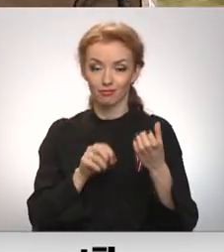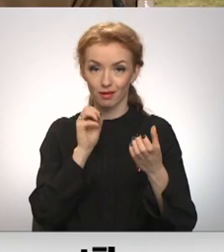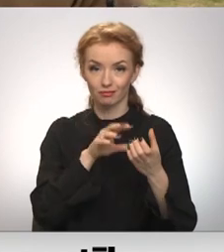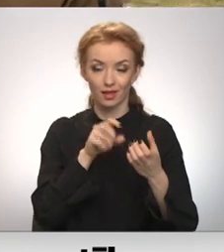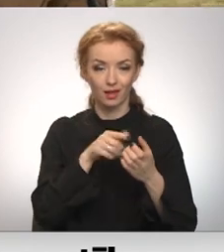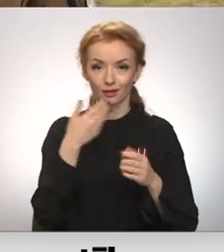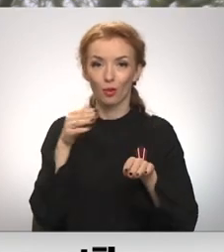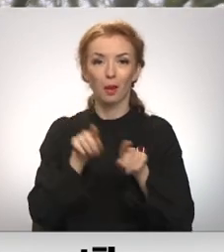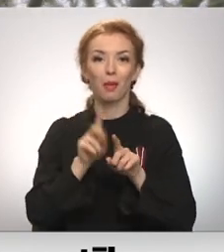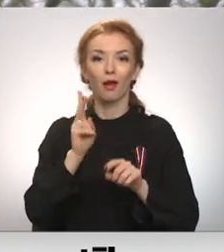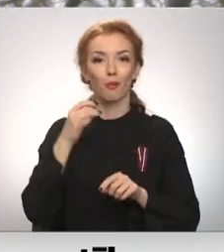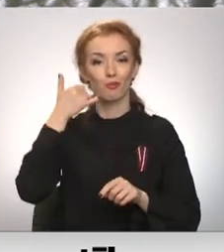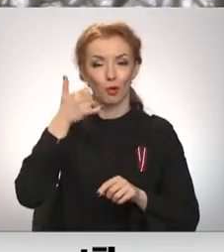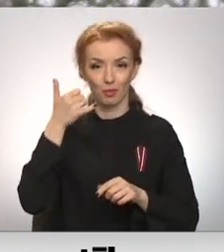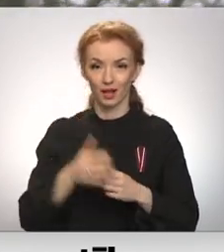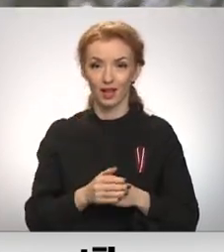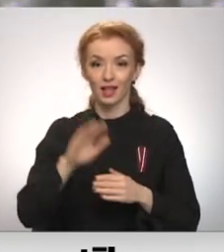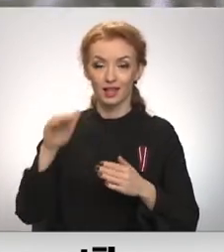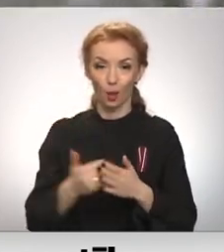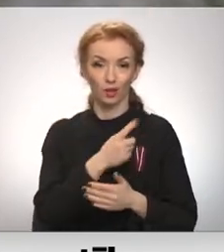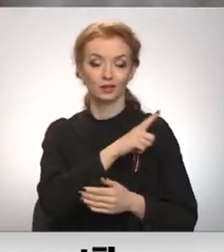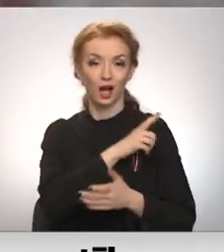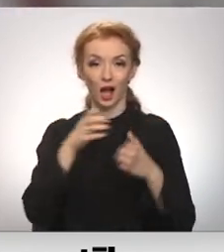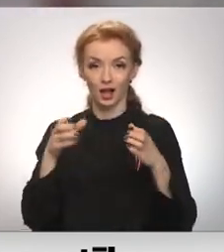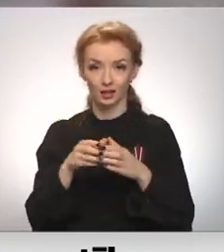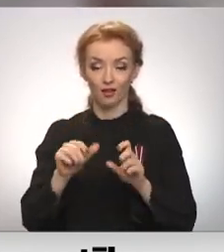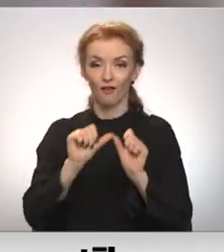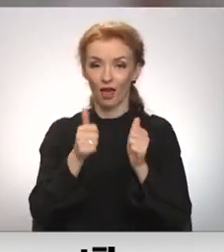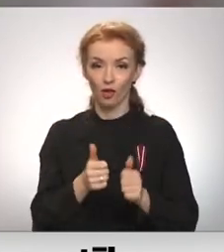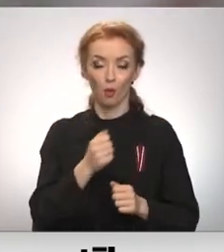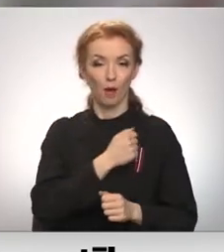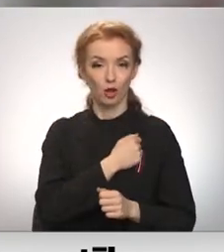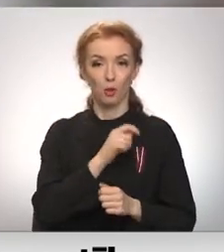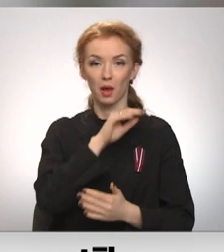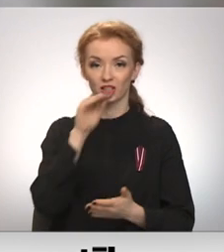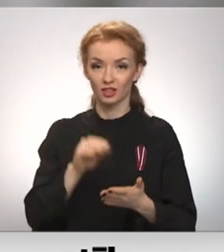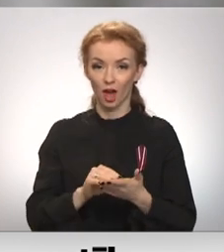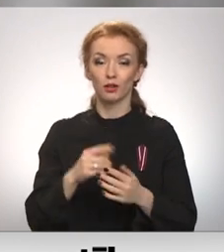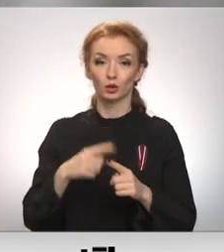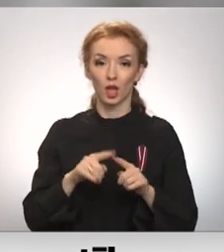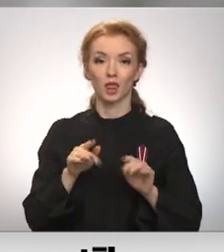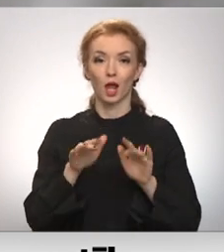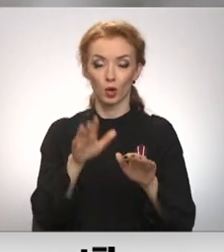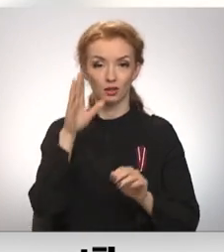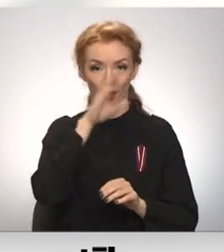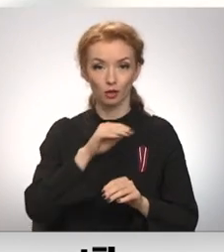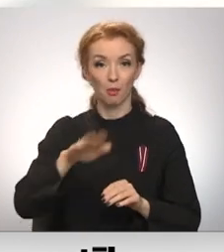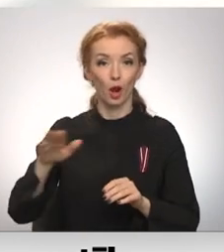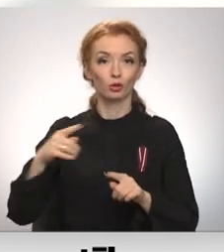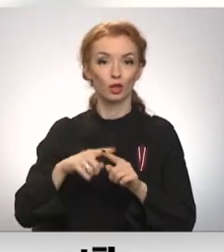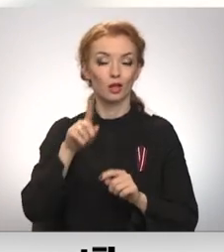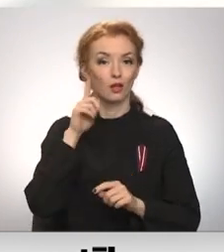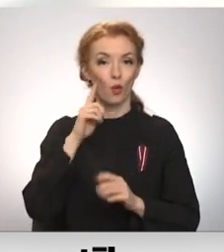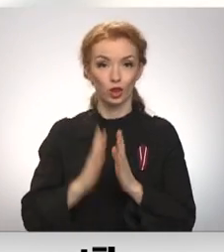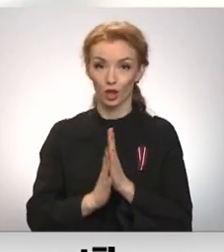runāt par mobīlo telefonu. Jaunsārds ir viena no šūniņām, kas veido patriotiskus, patstāvīgus un darboties spējīgus bērnus un jauniešus, un tas